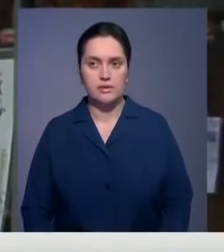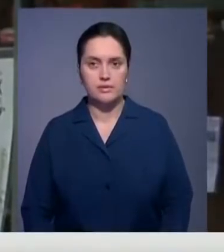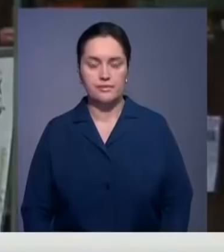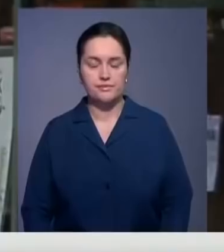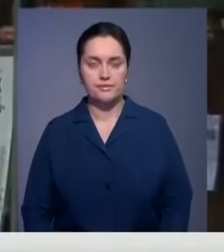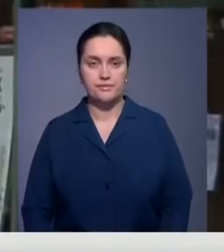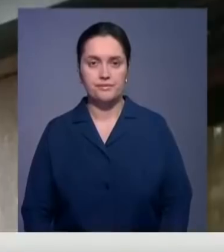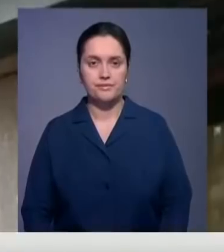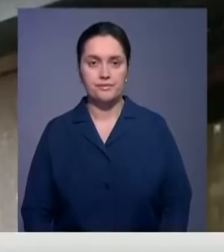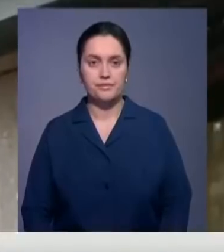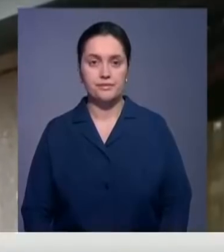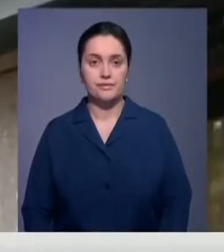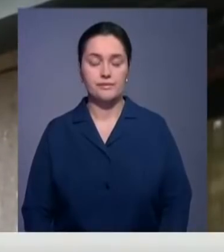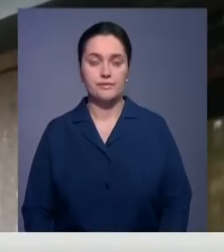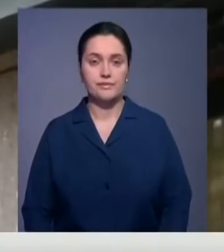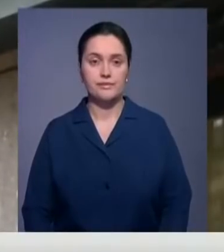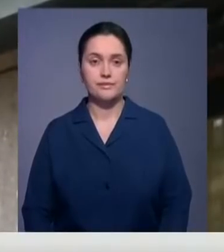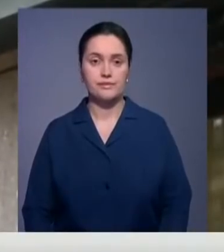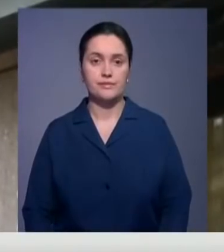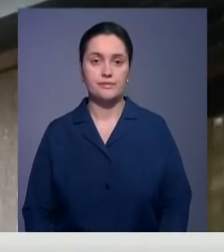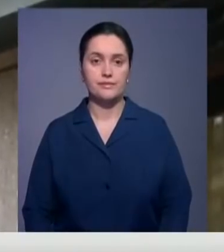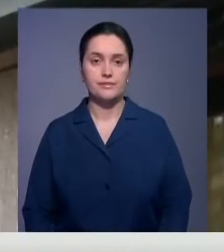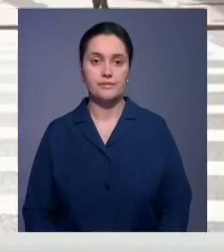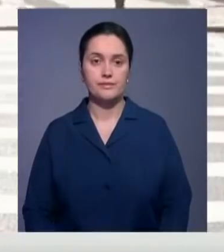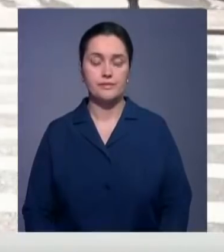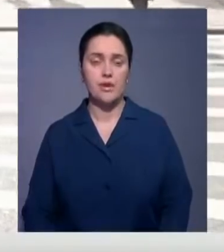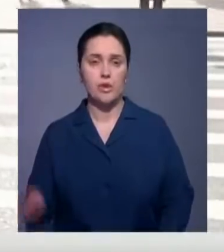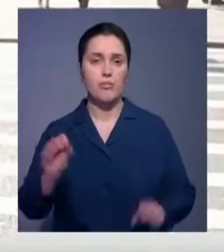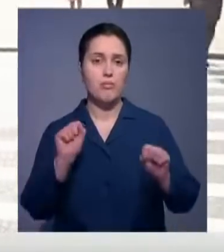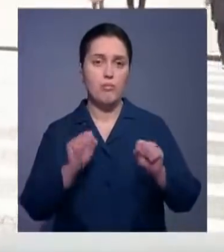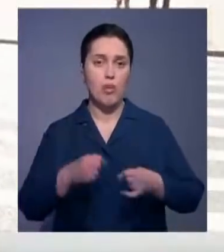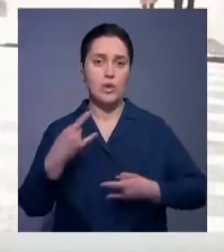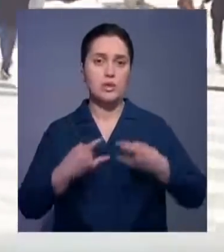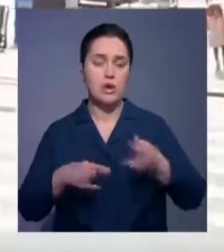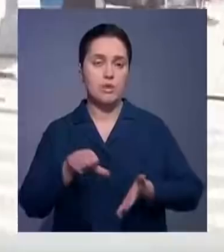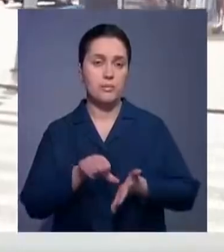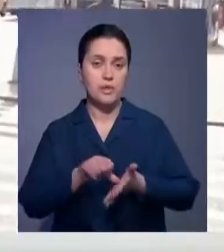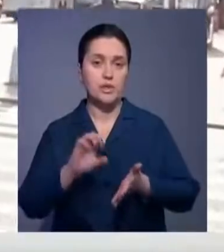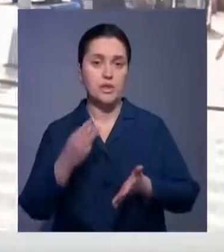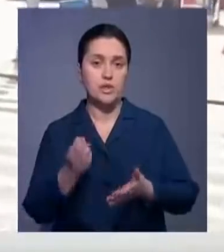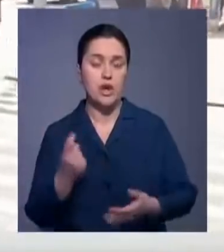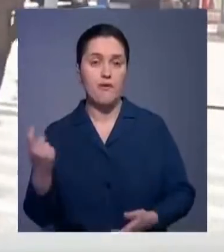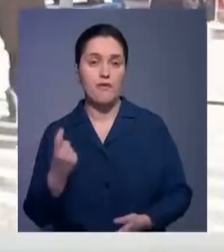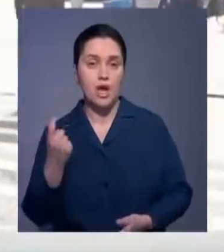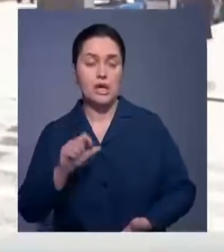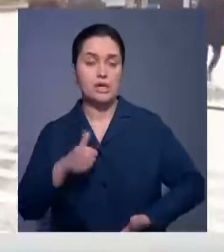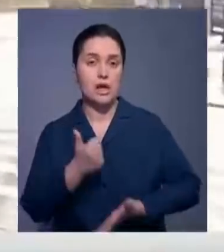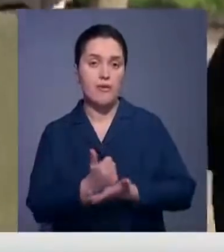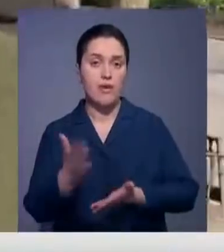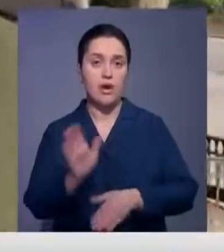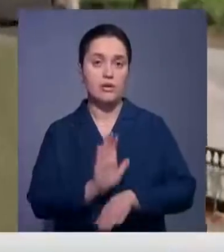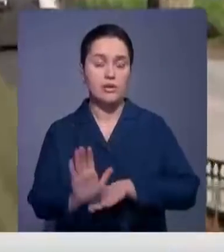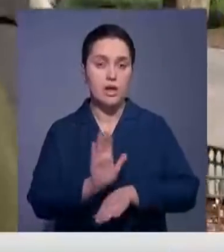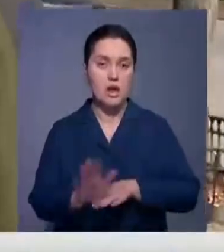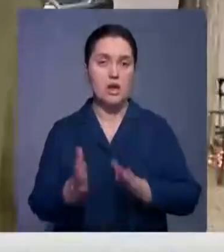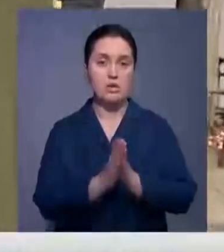Его можно встретить в книжных магазинах и библиотеках Нью-Йорка, увидеть на экранах телевидения США. Владелец и глава издательского дома, известный